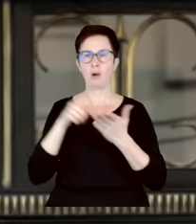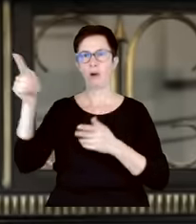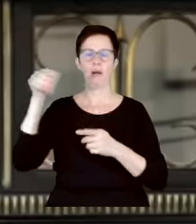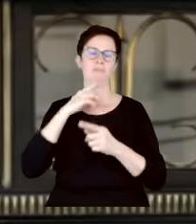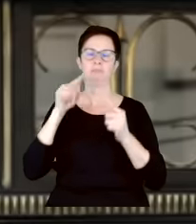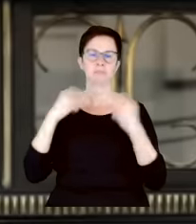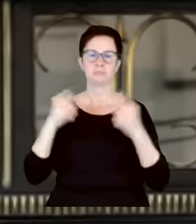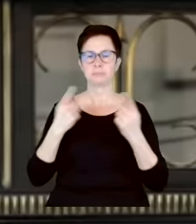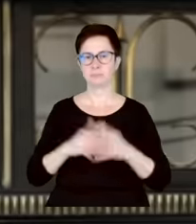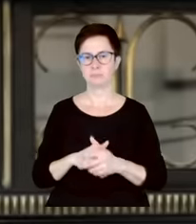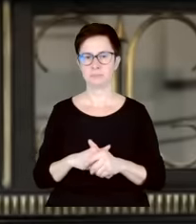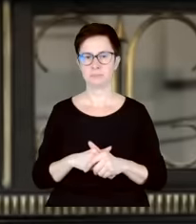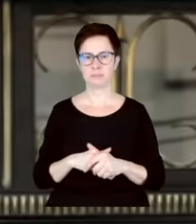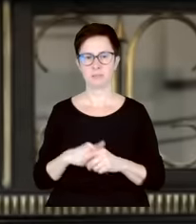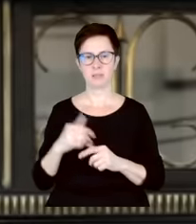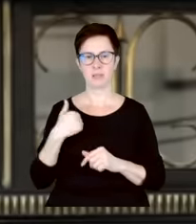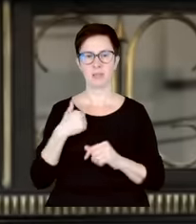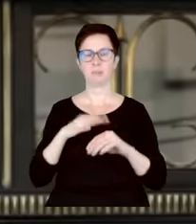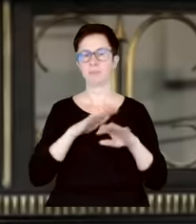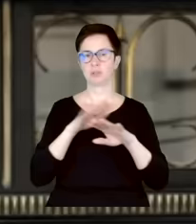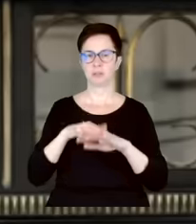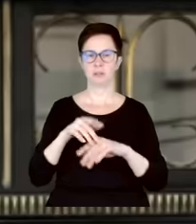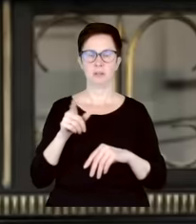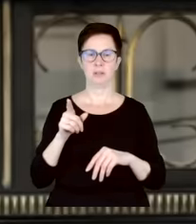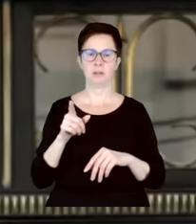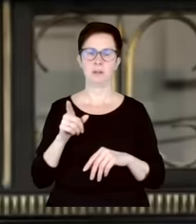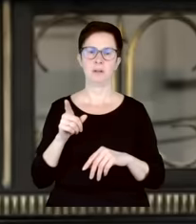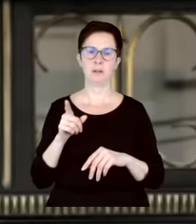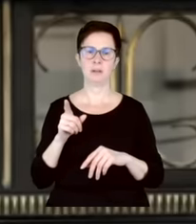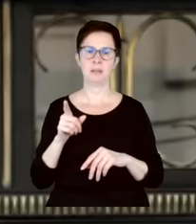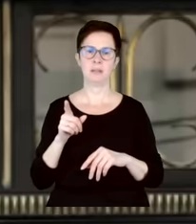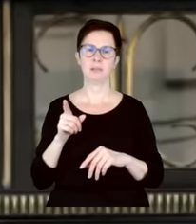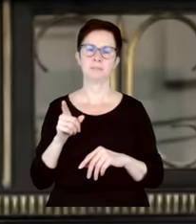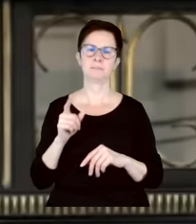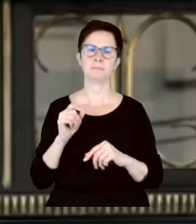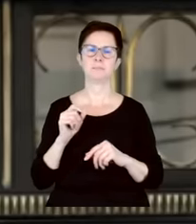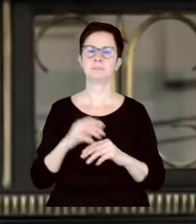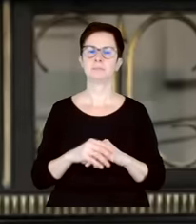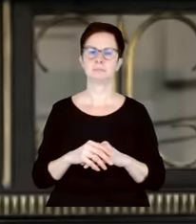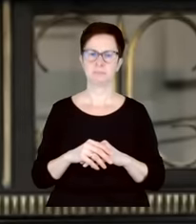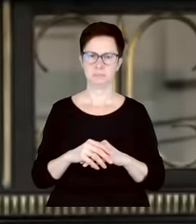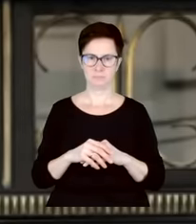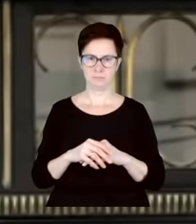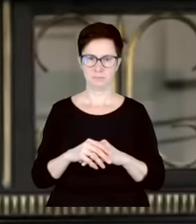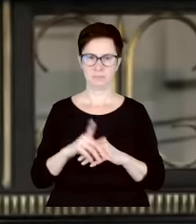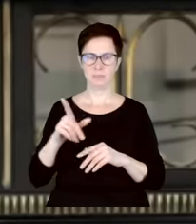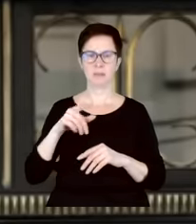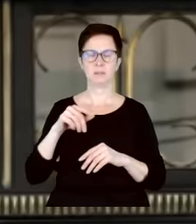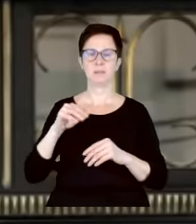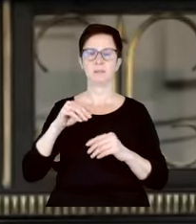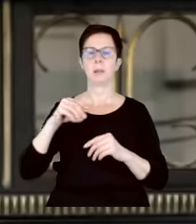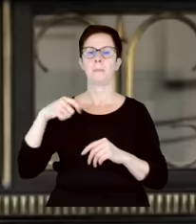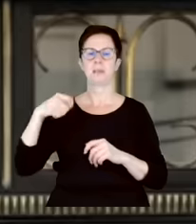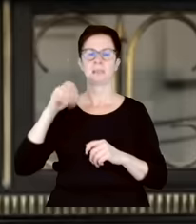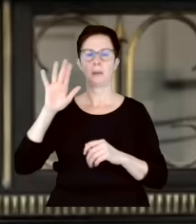przypominam, że pan profesor Waltoś bezspornie napisał i to wprost, literalnie, że prezydent ma tak szerokie prawo łaski,